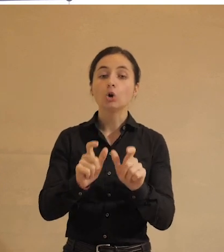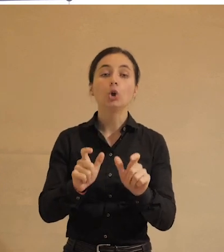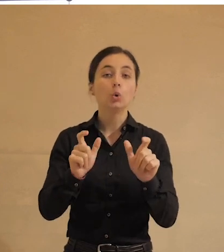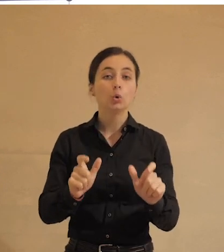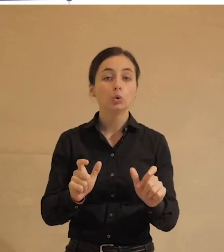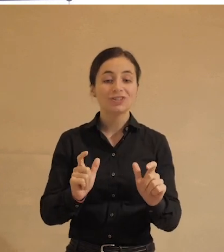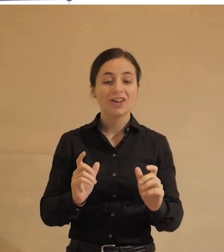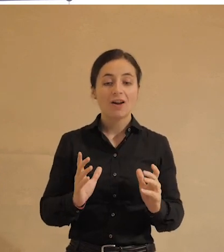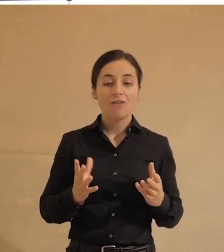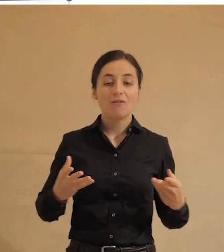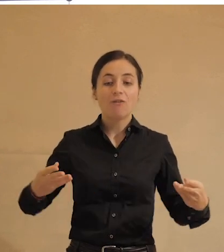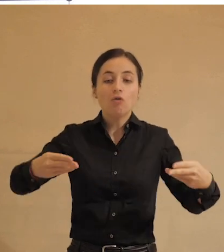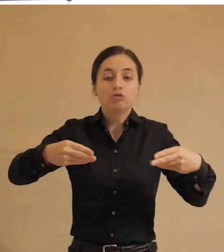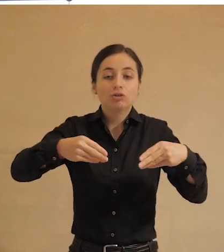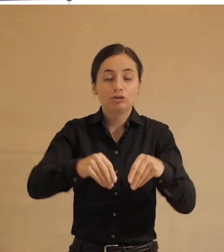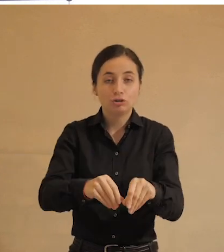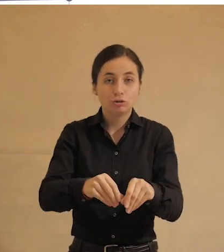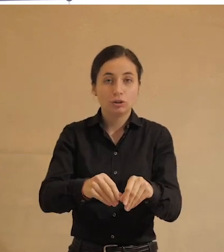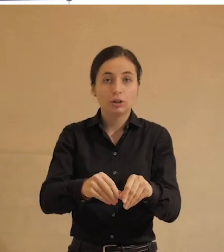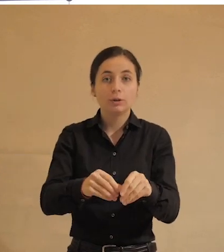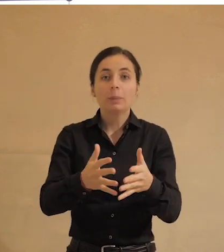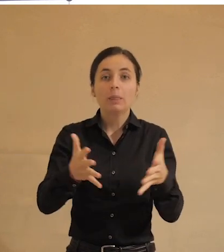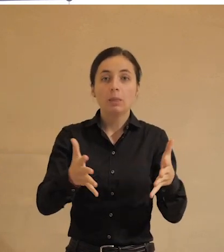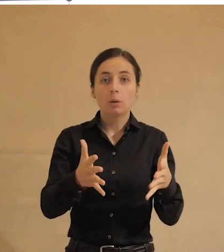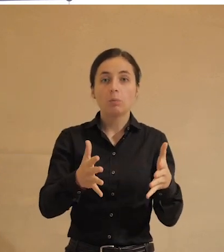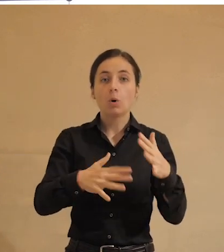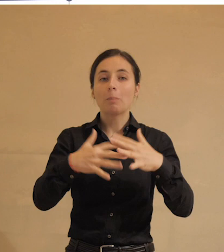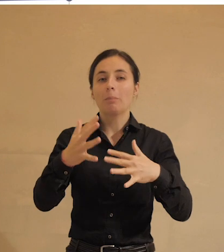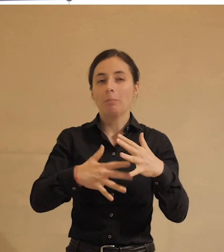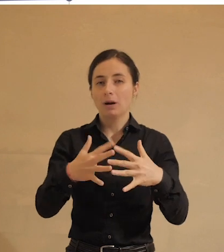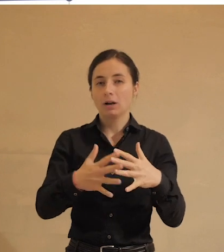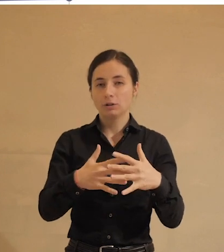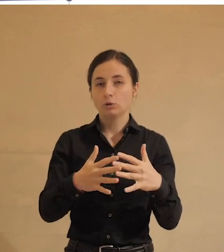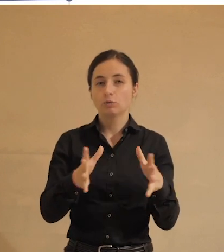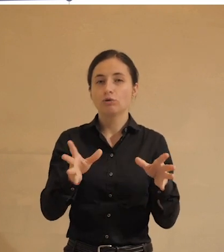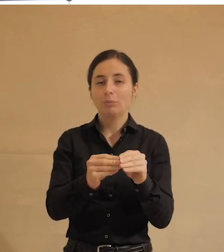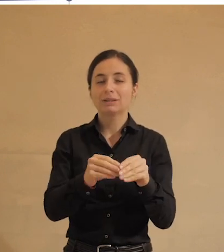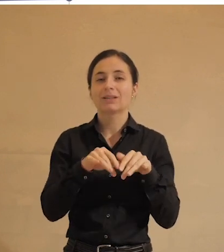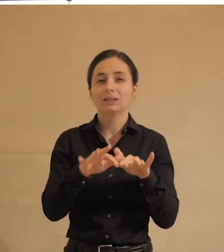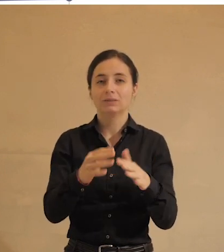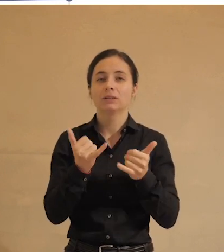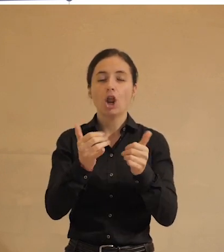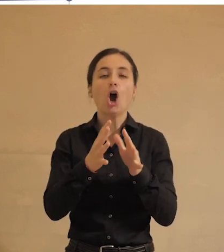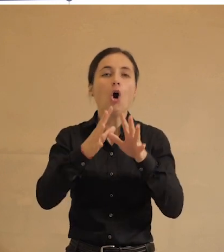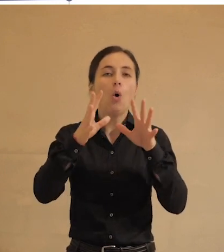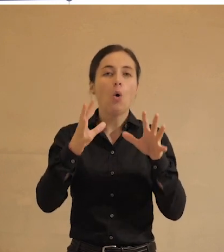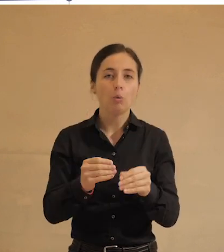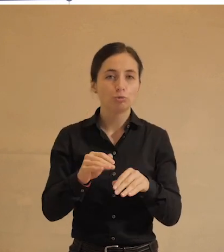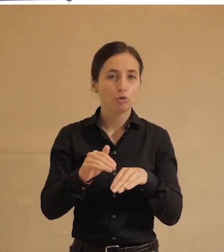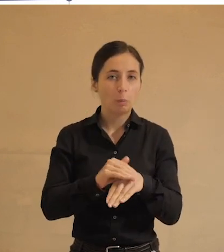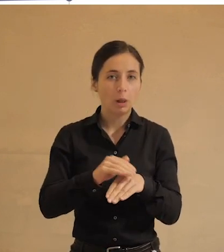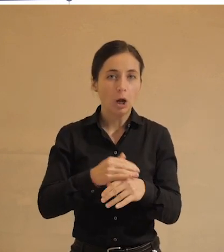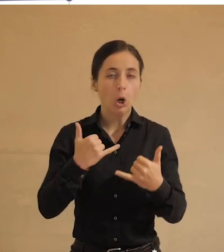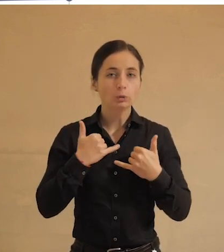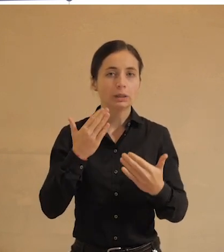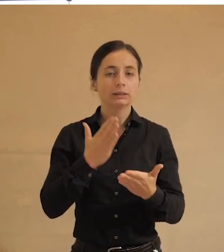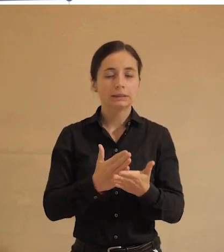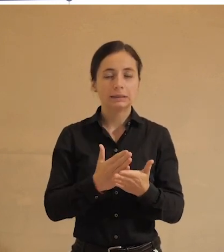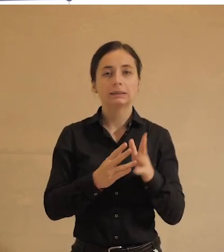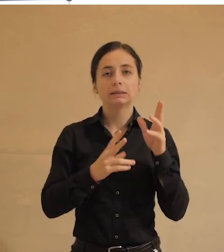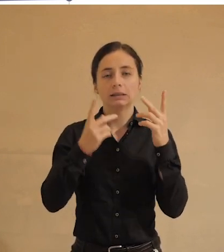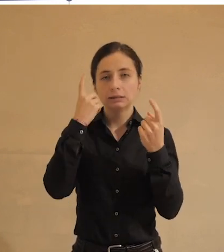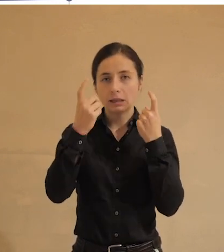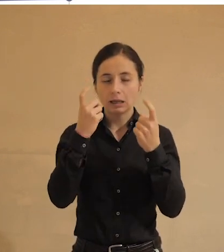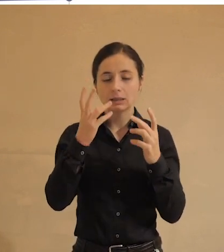вовлечены в наиболее, так сказать, напрашивающуюся практику совместного действия для общего блага. У нас есть и данные о том,